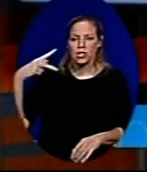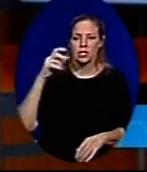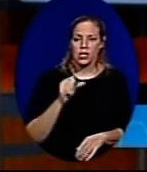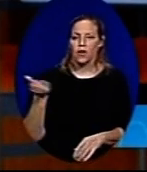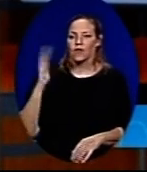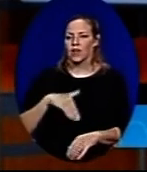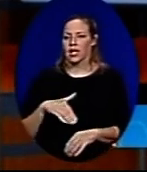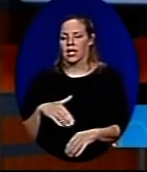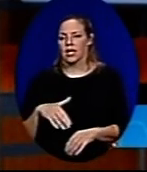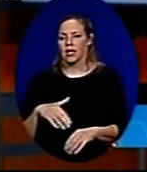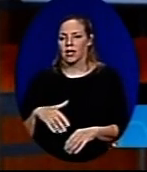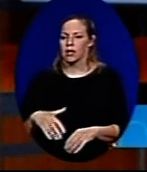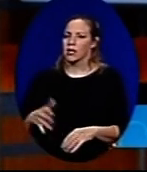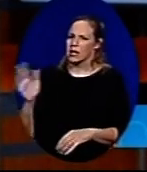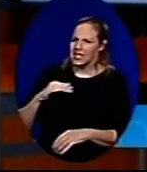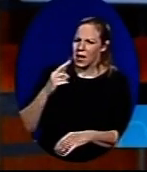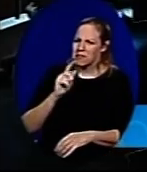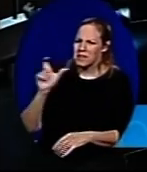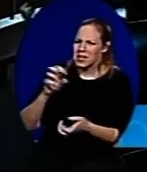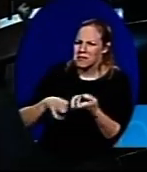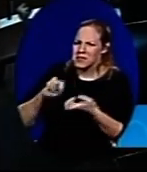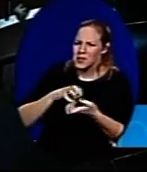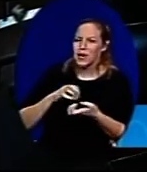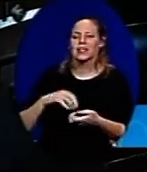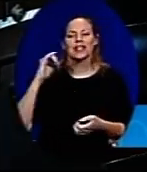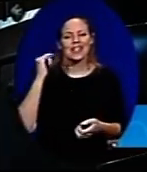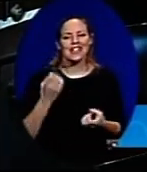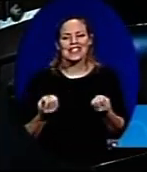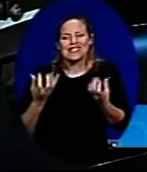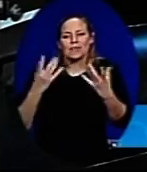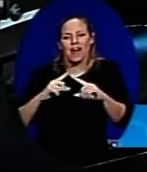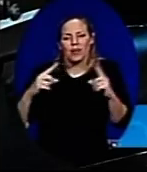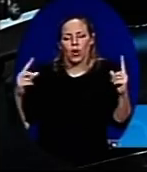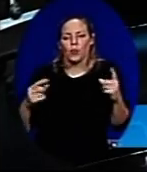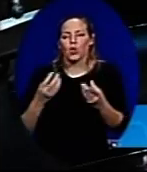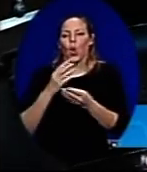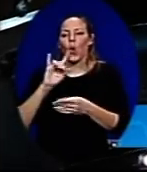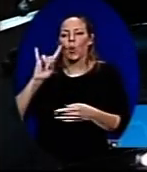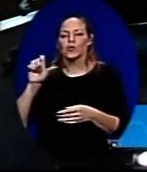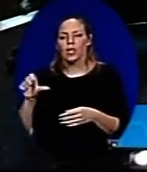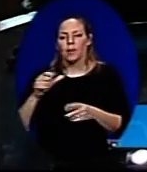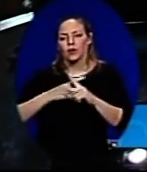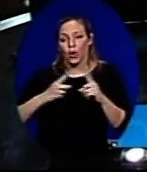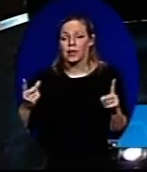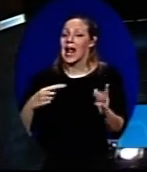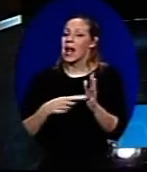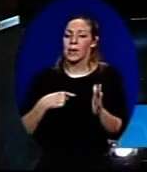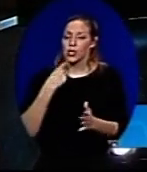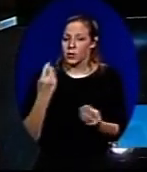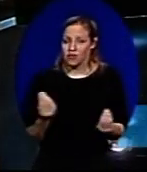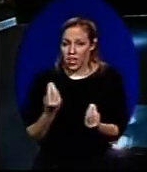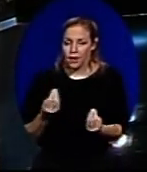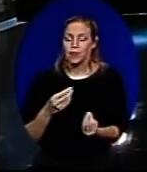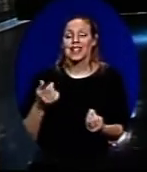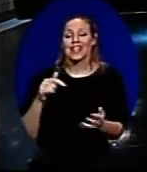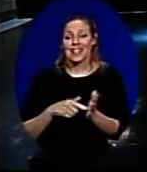דרך סעמי שמבוגרים. כן, צמחים למיניהם, חומצות אמינו למיניהם. למה אני אומר את הדברים האלה?